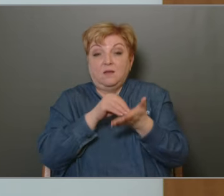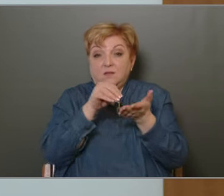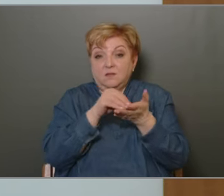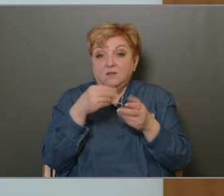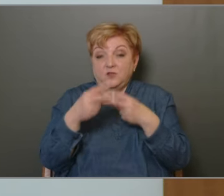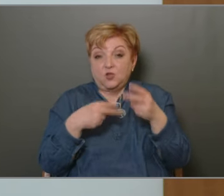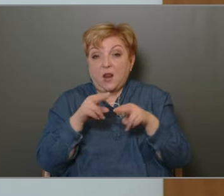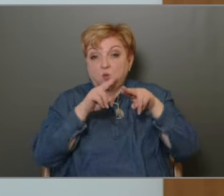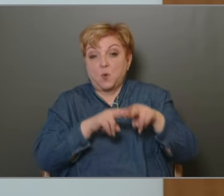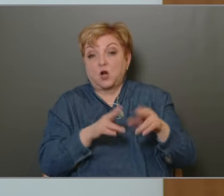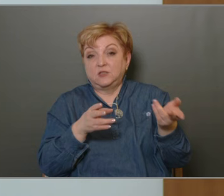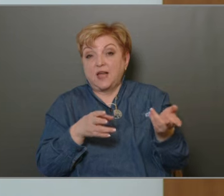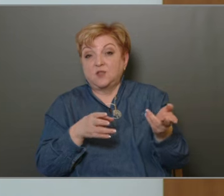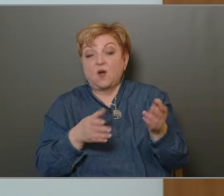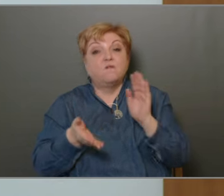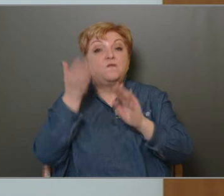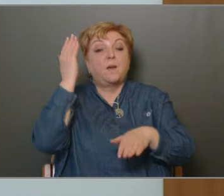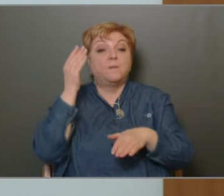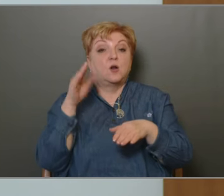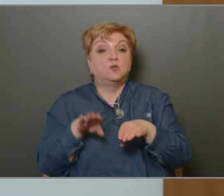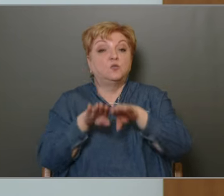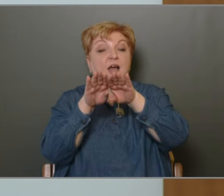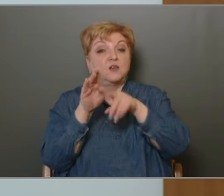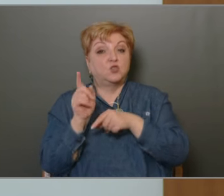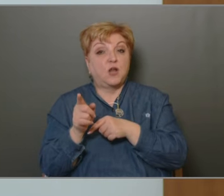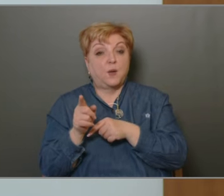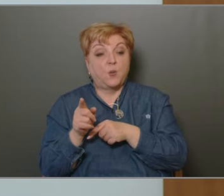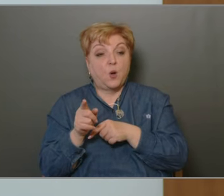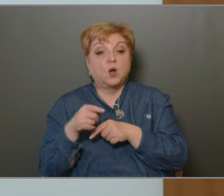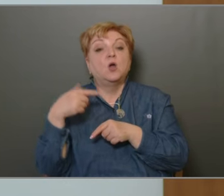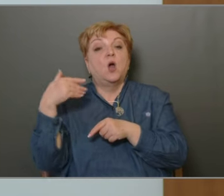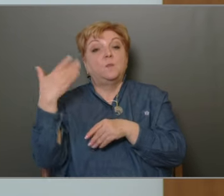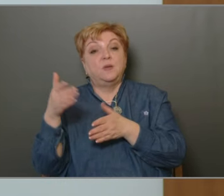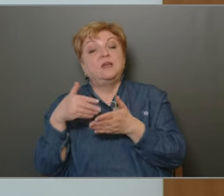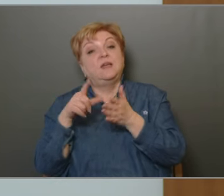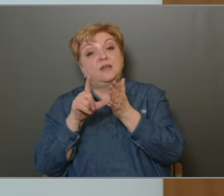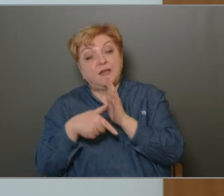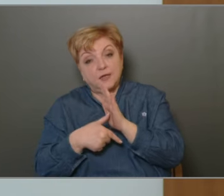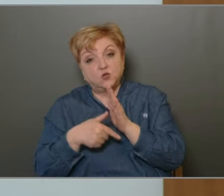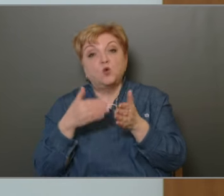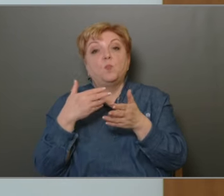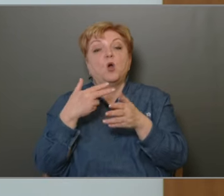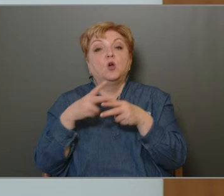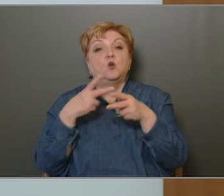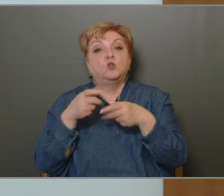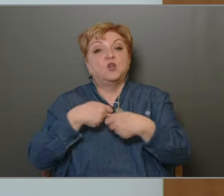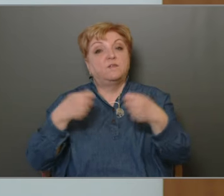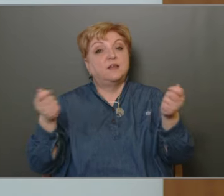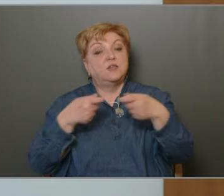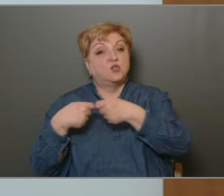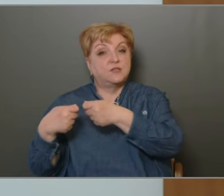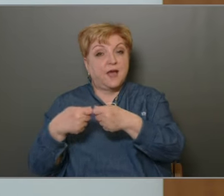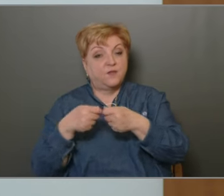végzett vizsgálatok maradnának. A fennmaradó társaságban, amely később költségvetési szervé alakul, az